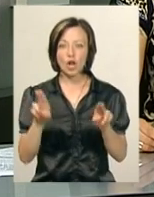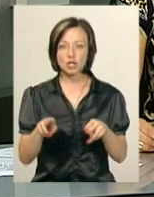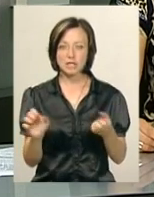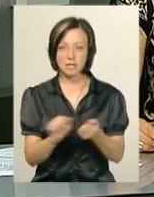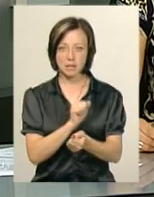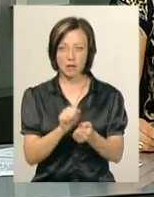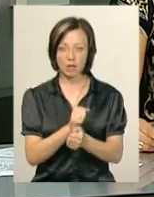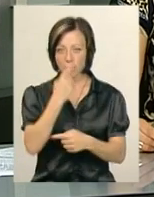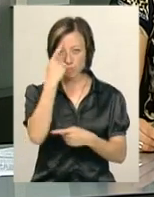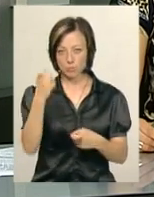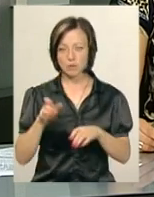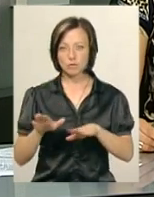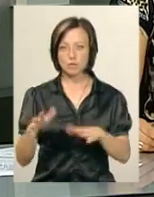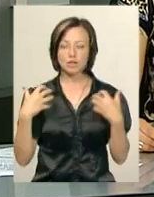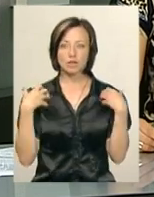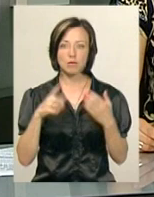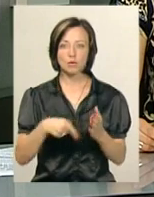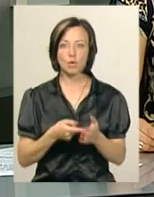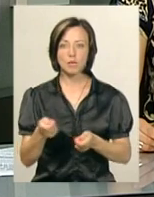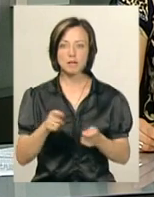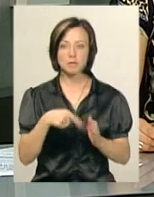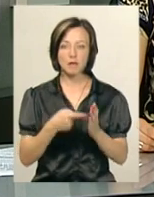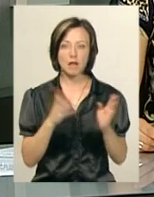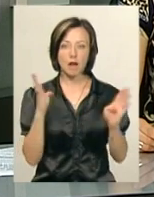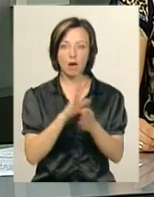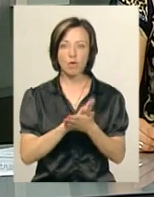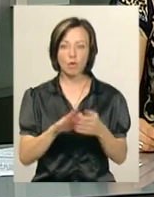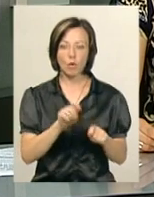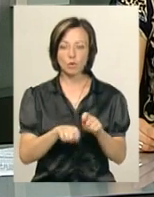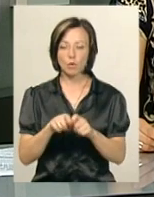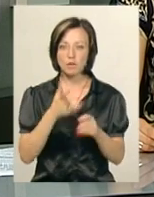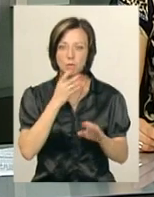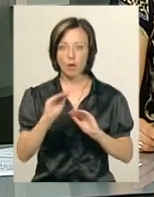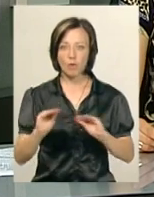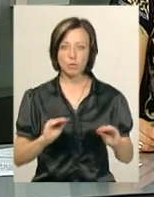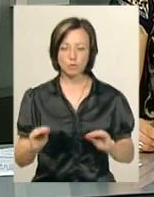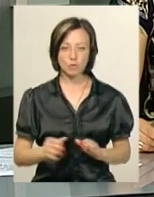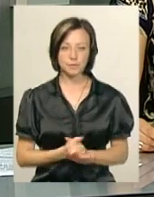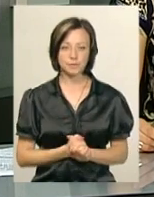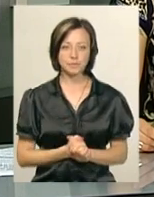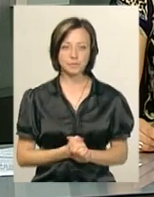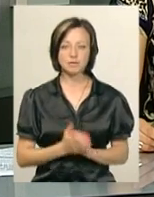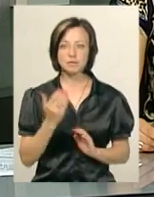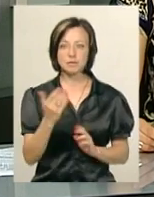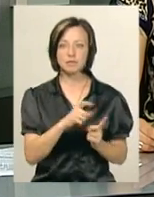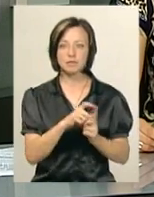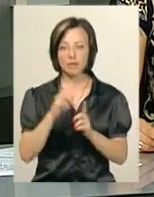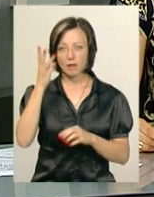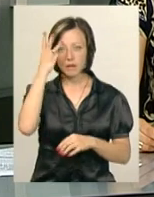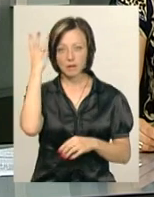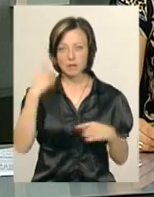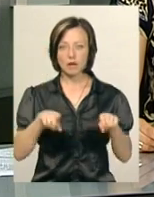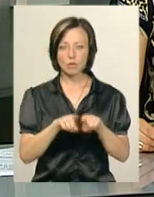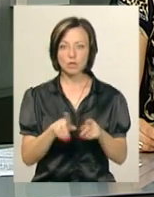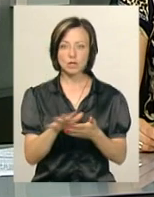повідомили заступник начальника міського управління з питань екології та контролю за благоустроєм Інна Куцка. За її словами, в обласному центрі